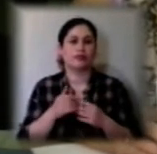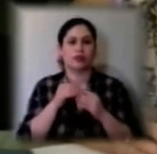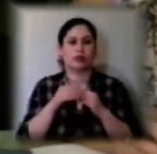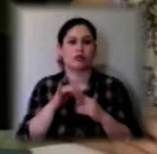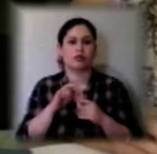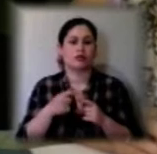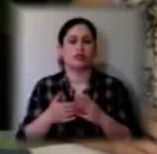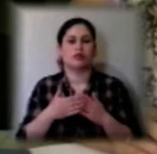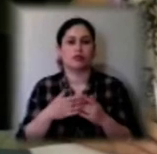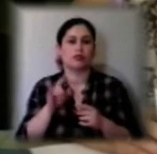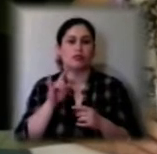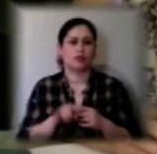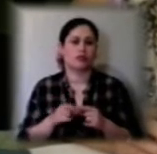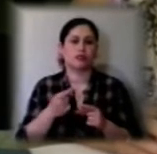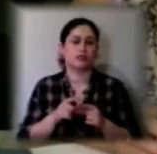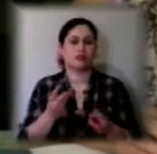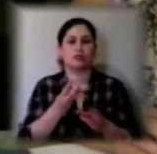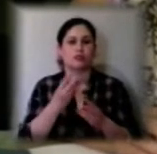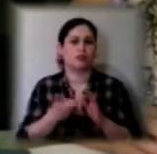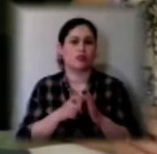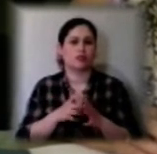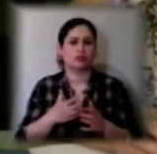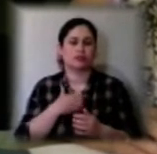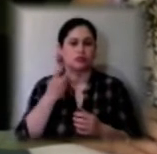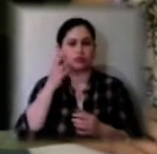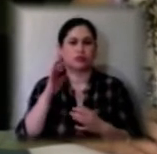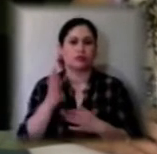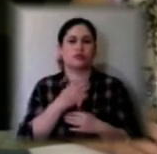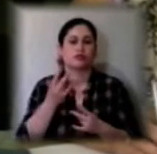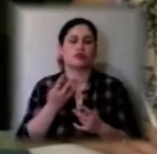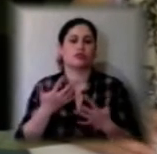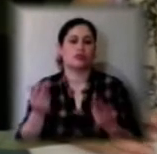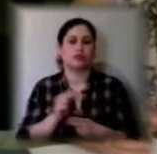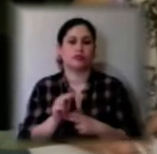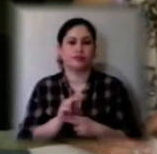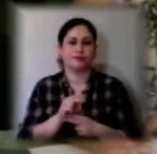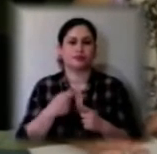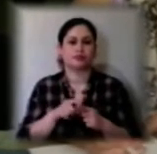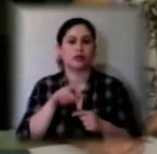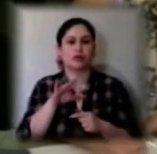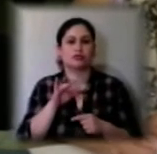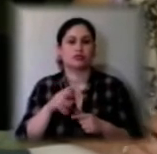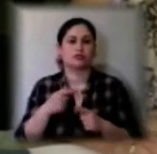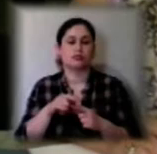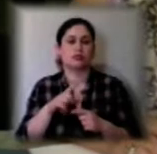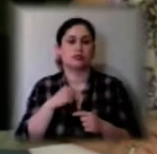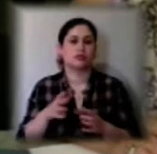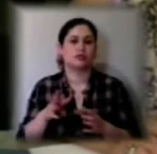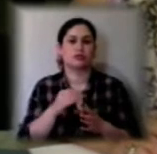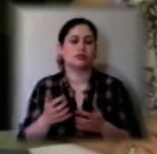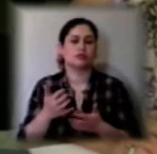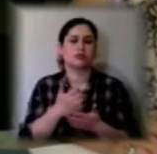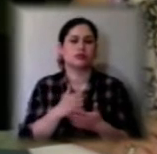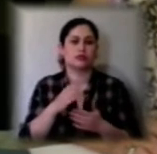окна, і закопчена комната, там дійсно потрібно трохи більше. Таким чином ми заактували дані квартири, надали